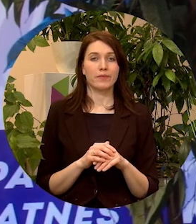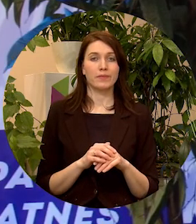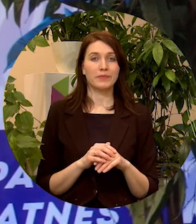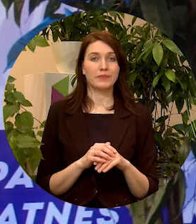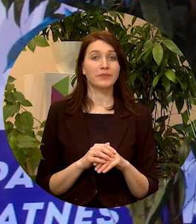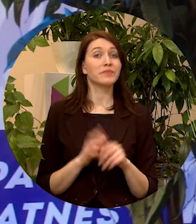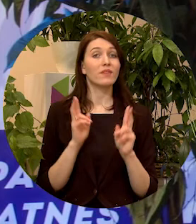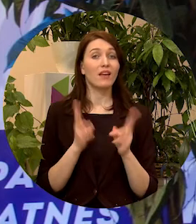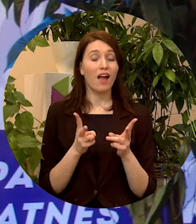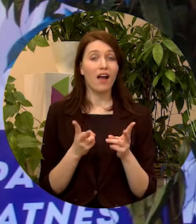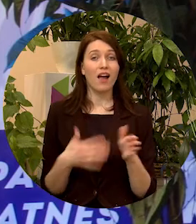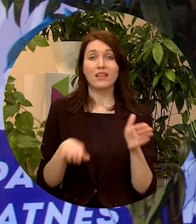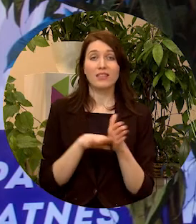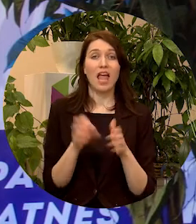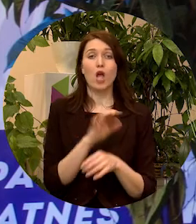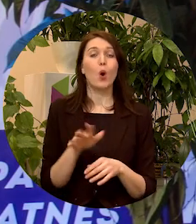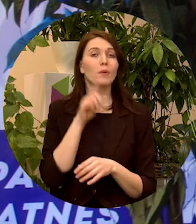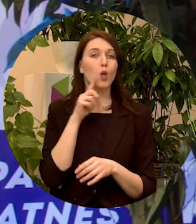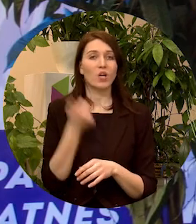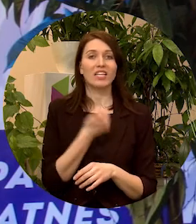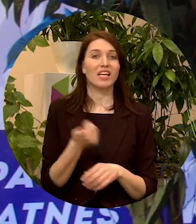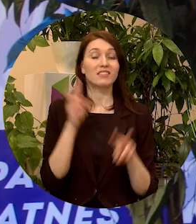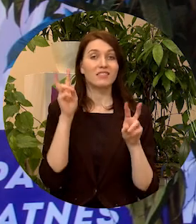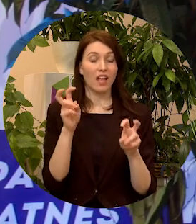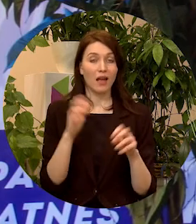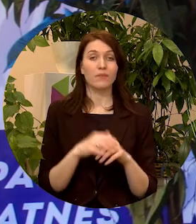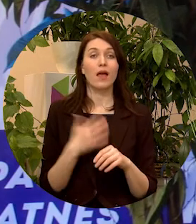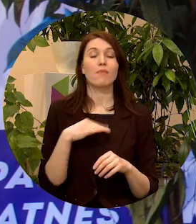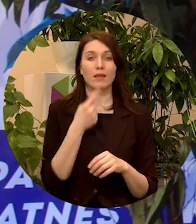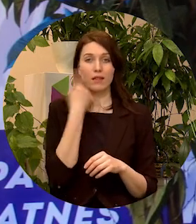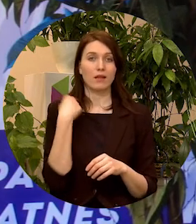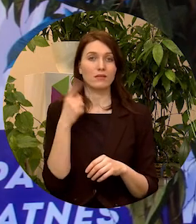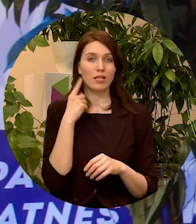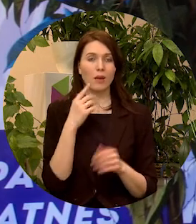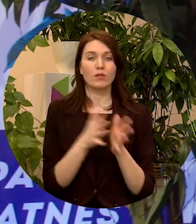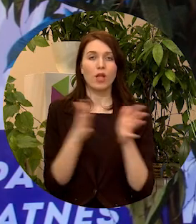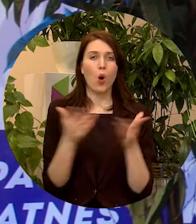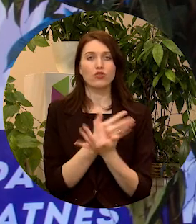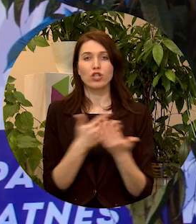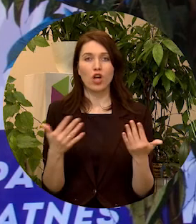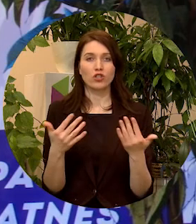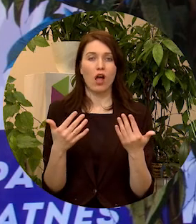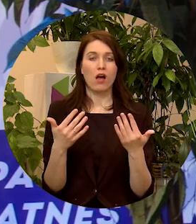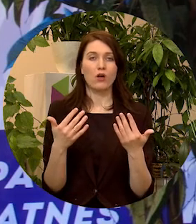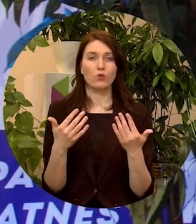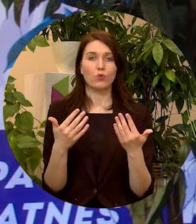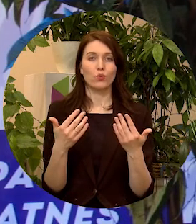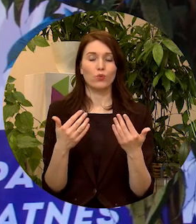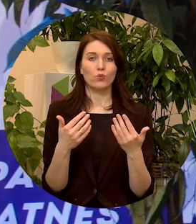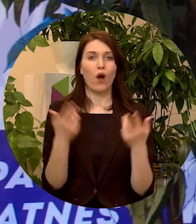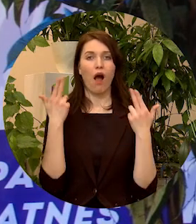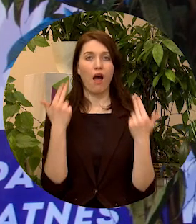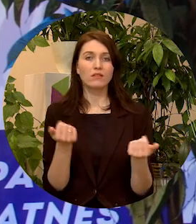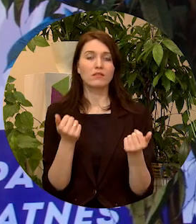Tad kā iesaistīties Eiropas jaunatnes gadā? Mēs tikko dzirdējām daudz dažādu tādu